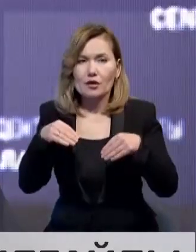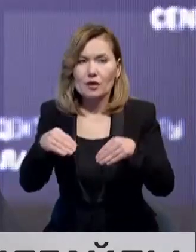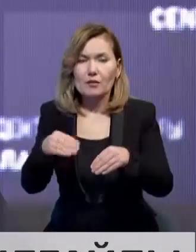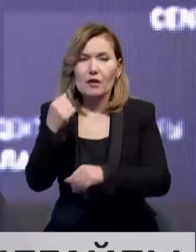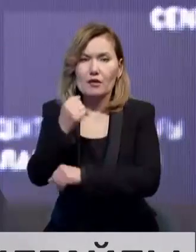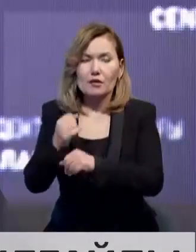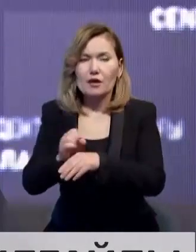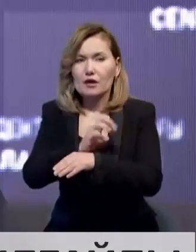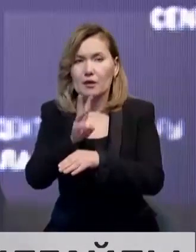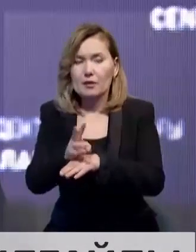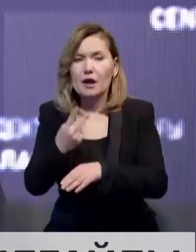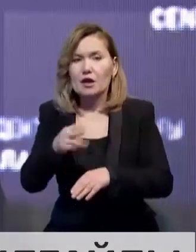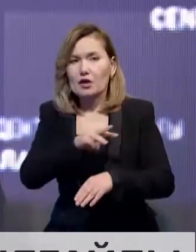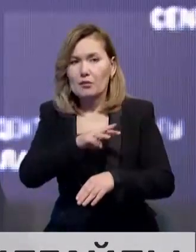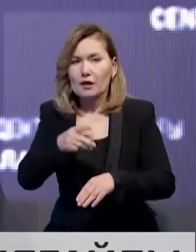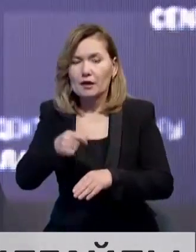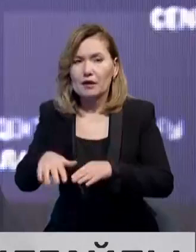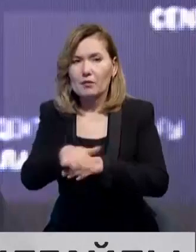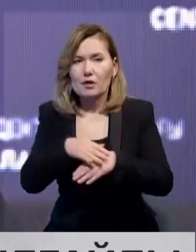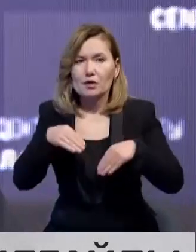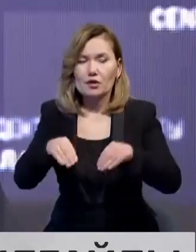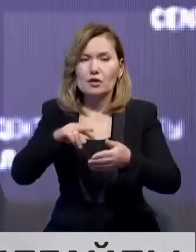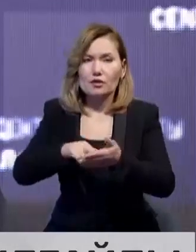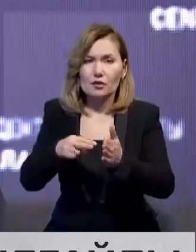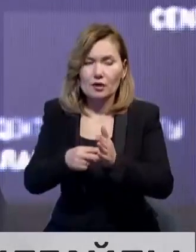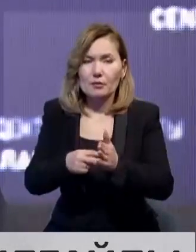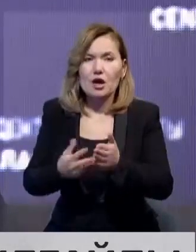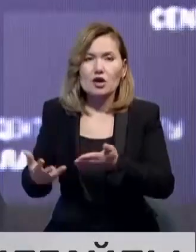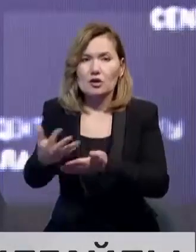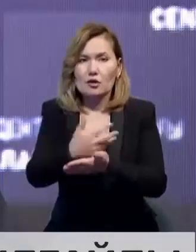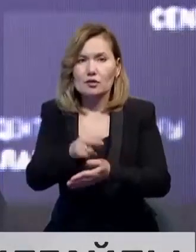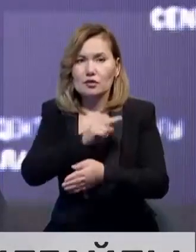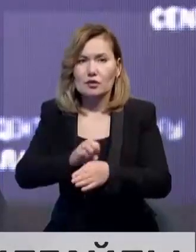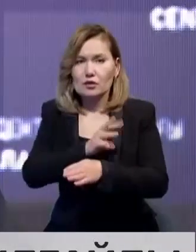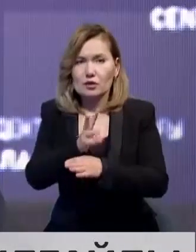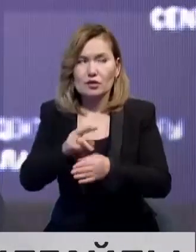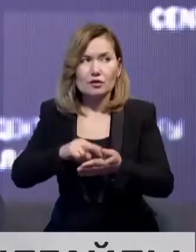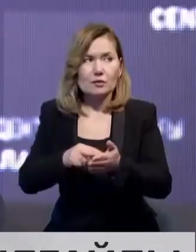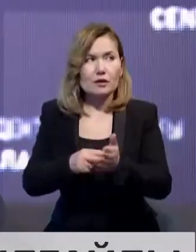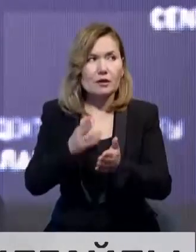қамтып, 2 миллион гектарға жуық алқапта егін-егімен жинауды қамтамасыз ету жоспарлануда.